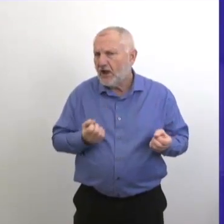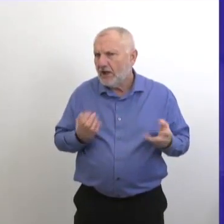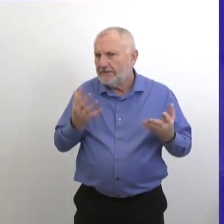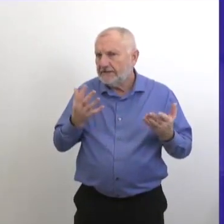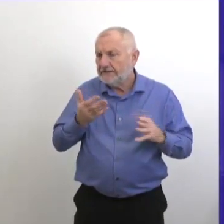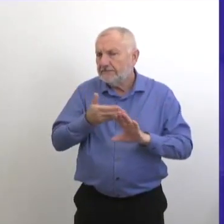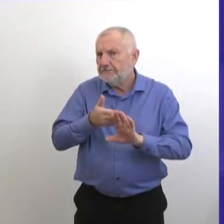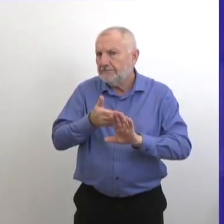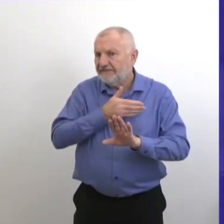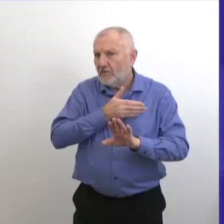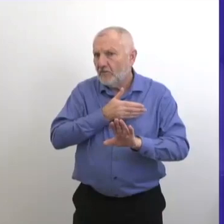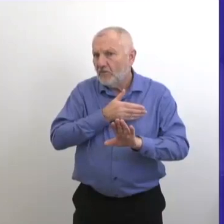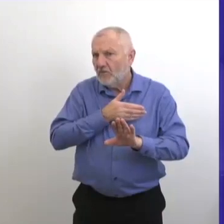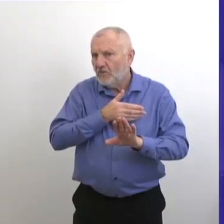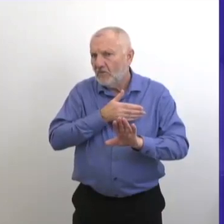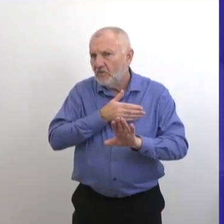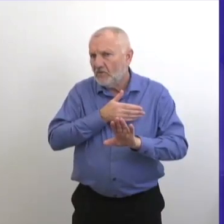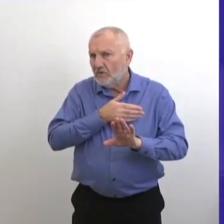Alors, il y a